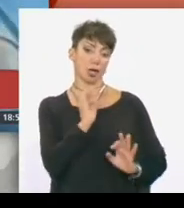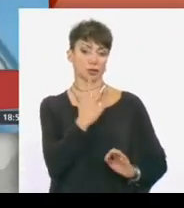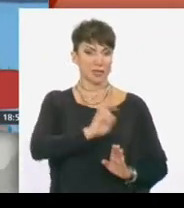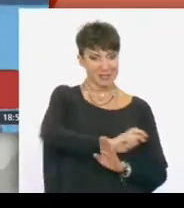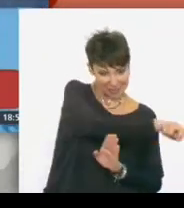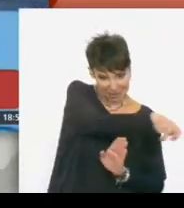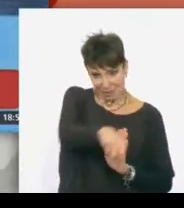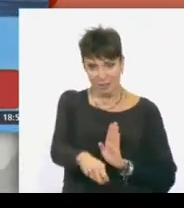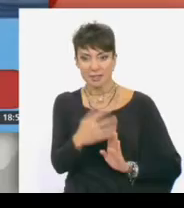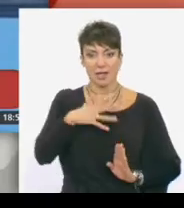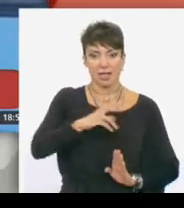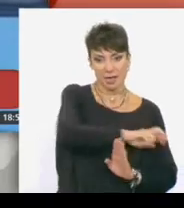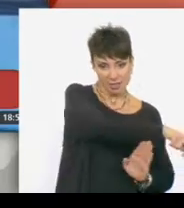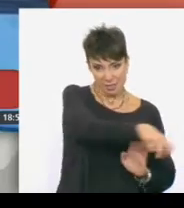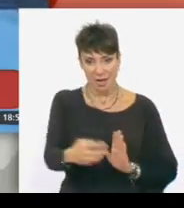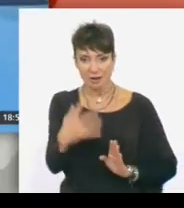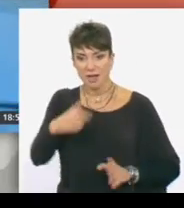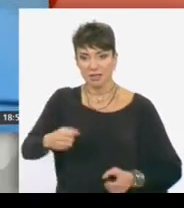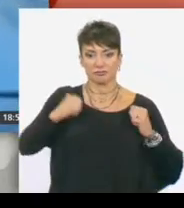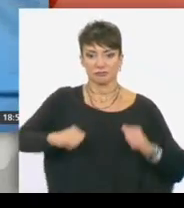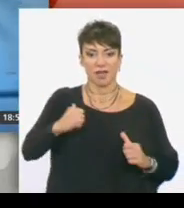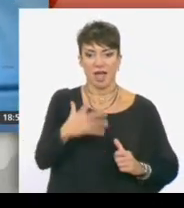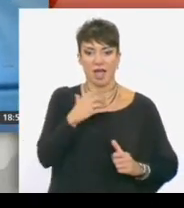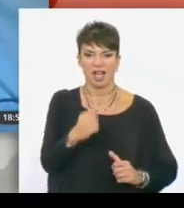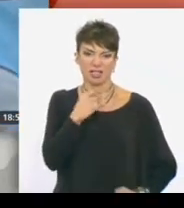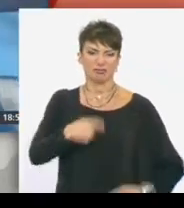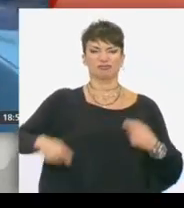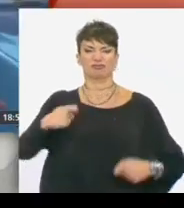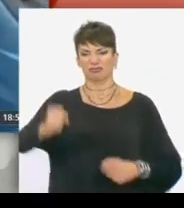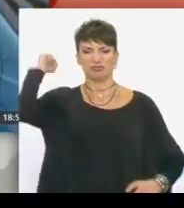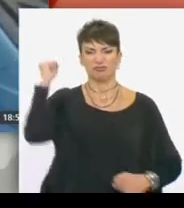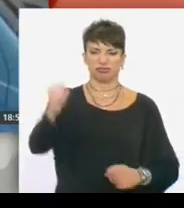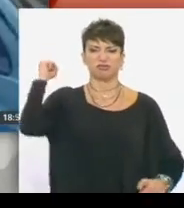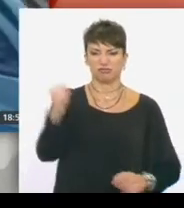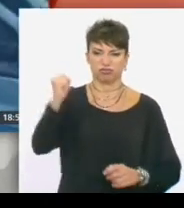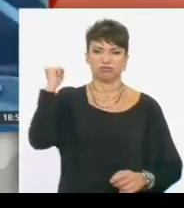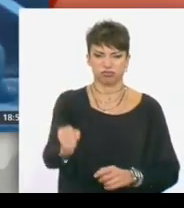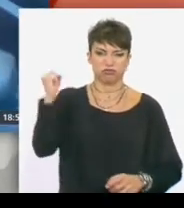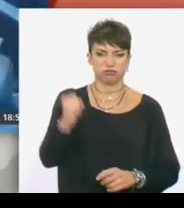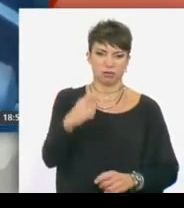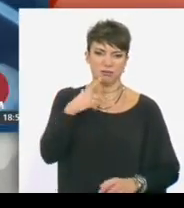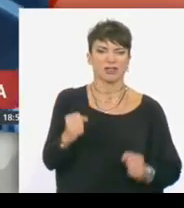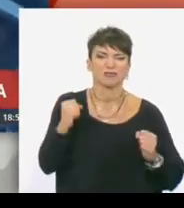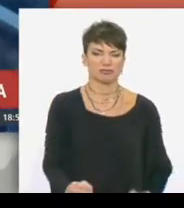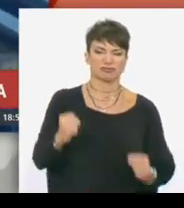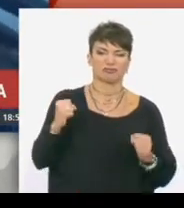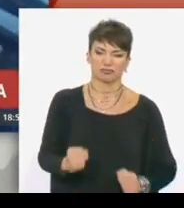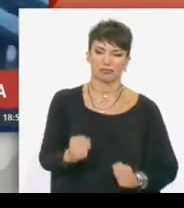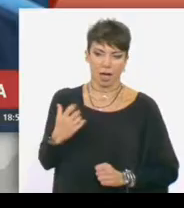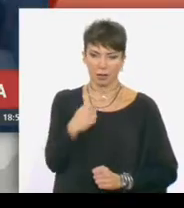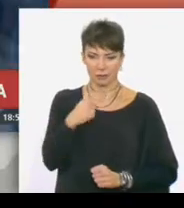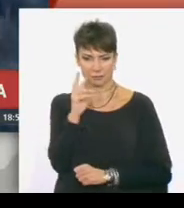έξοδο της Δομής στον Κολονό με ένα σακίδιο στα χέρια. Δυσανασχετή χτυπά τη γροθιά της στο αυτοκίνητο αλλά και το πόδι της στο δόστρωμα